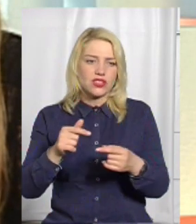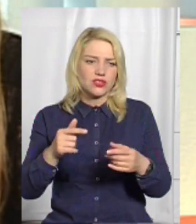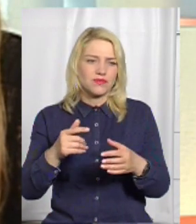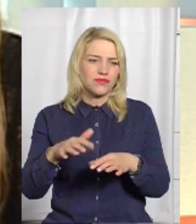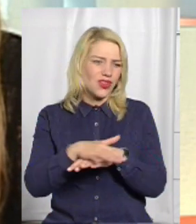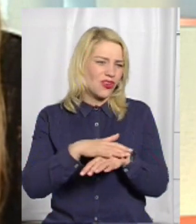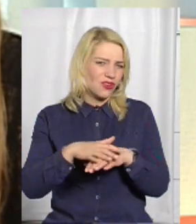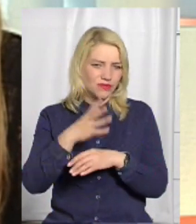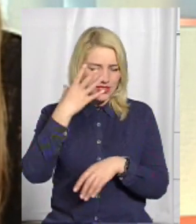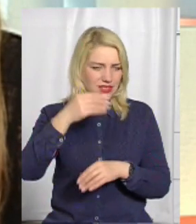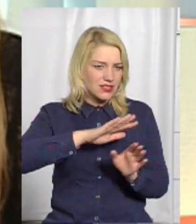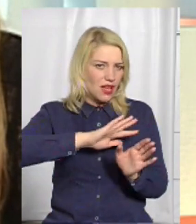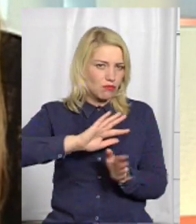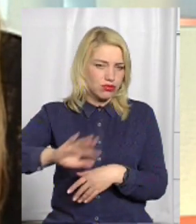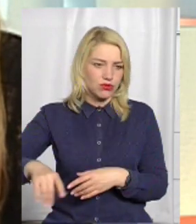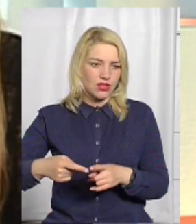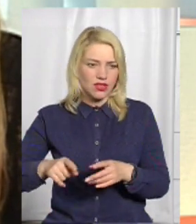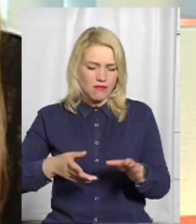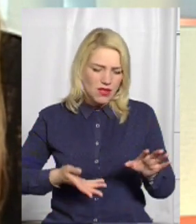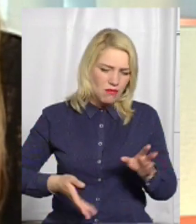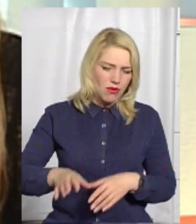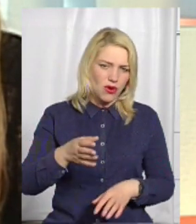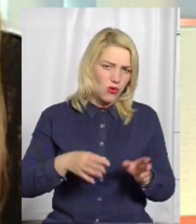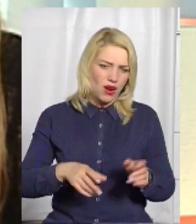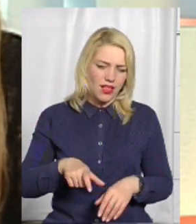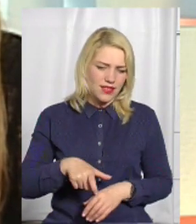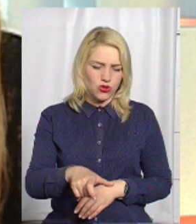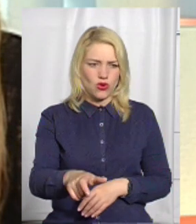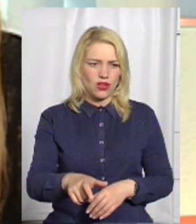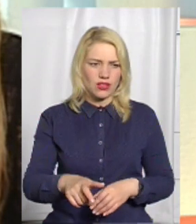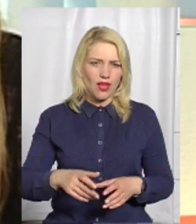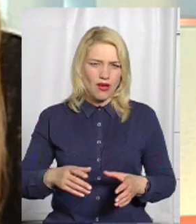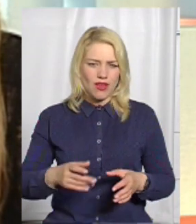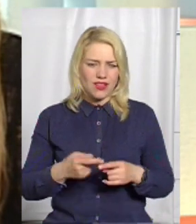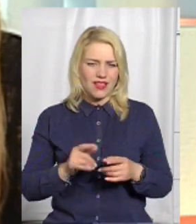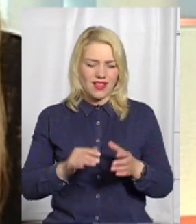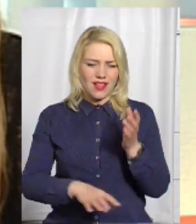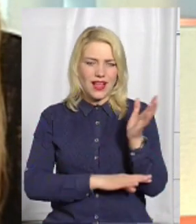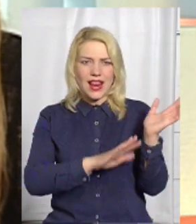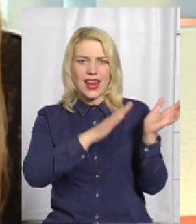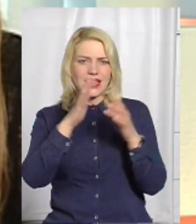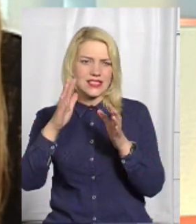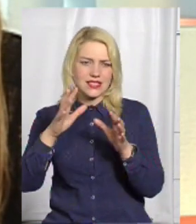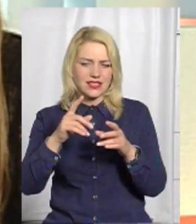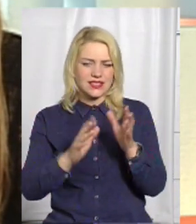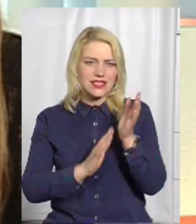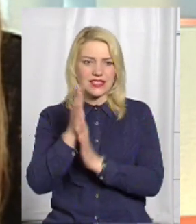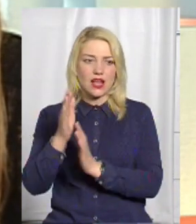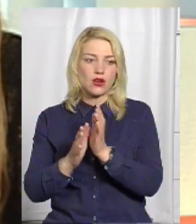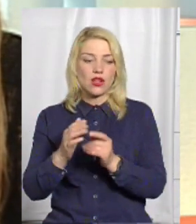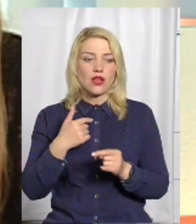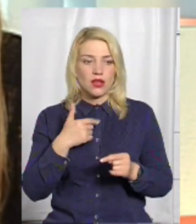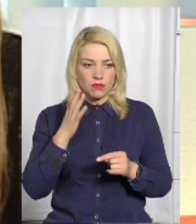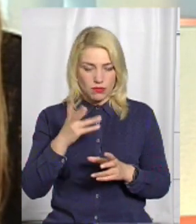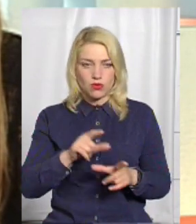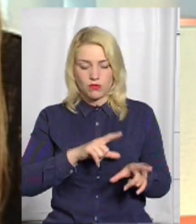громада теж забула за це, і переорали дорогу, поле переорали, і в лісі заросло, ось, тому ми будемо теж звертати,